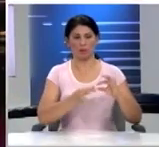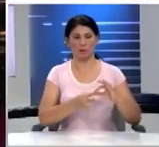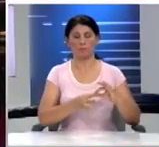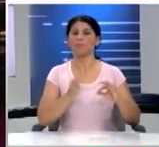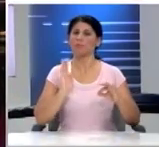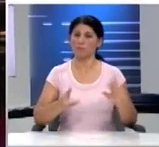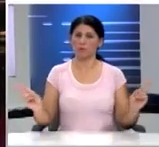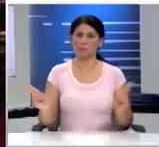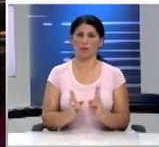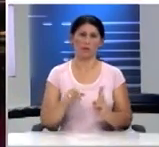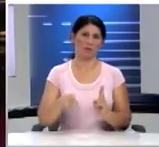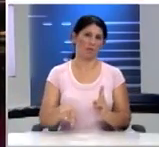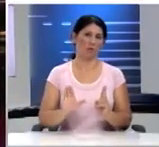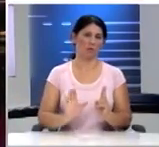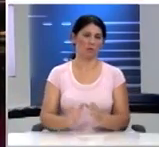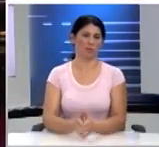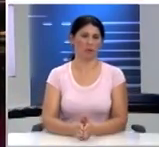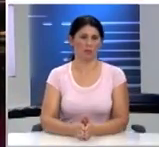ώστε να περιοριστεί το φαινόμενο αυτό.